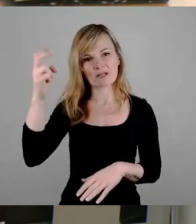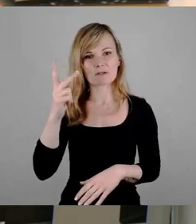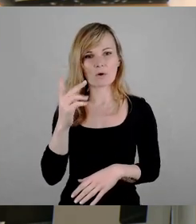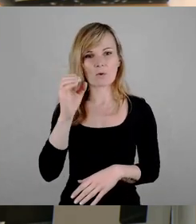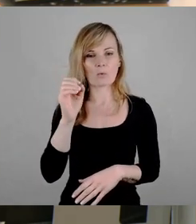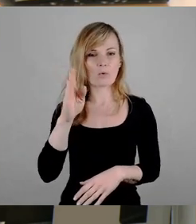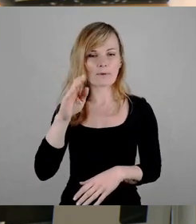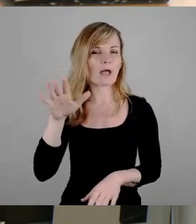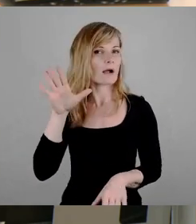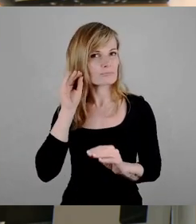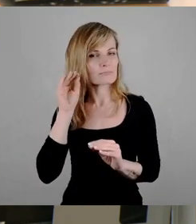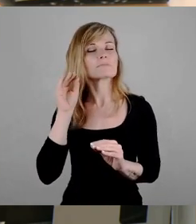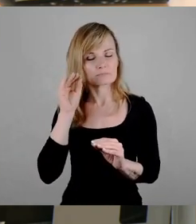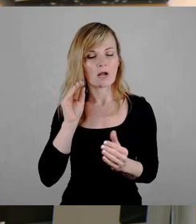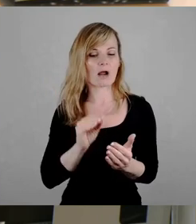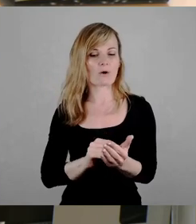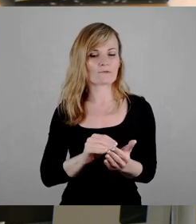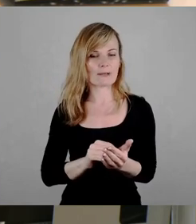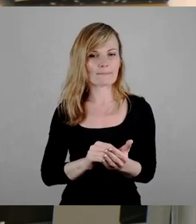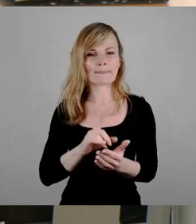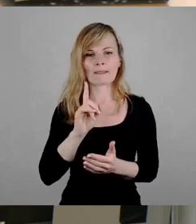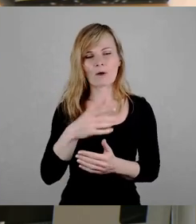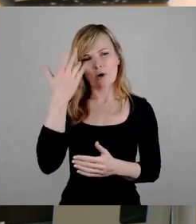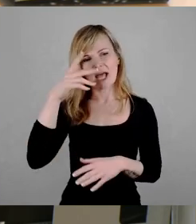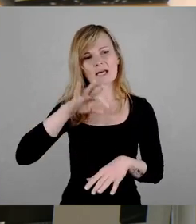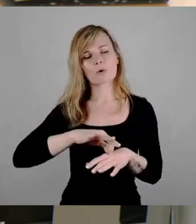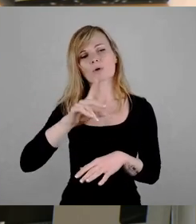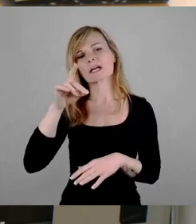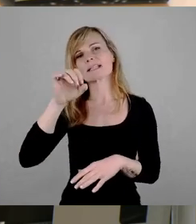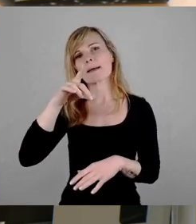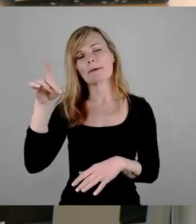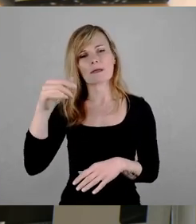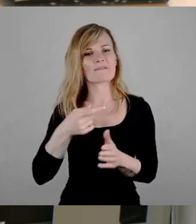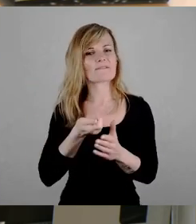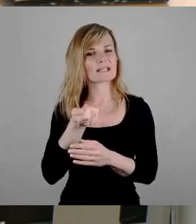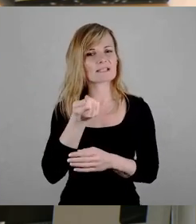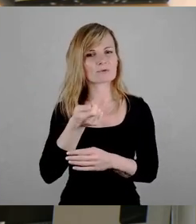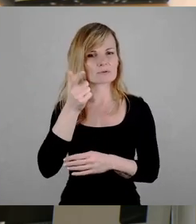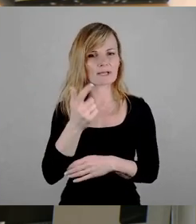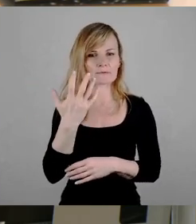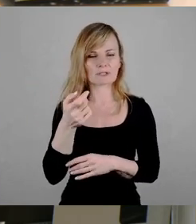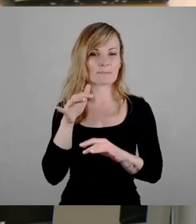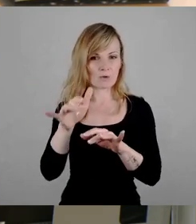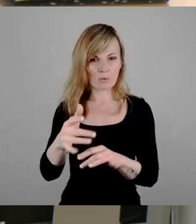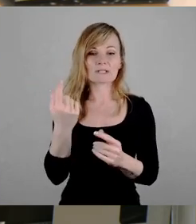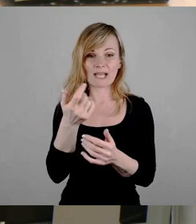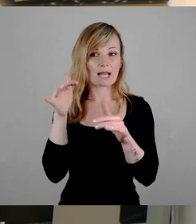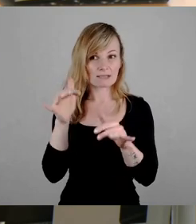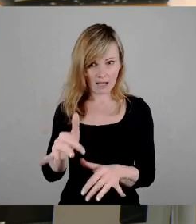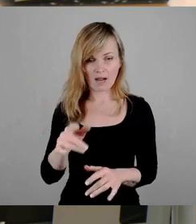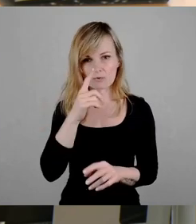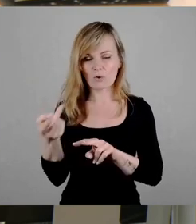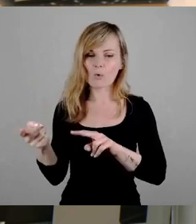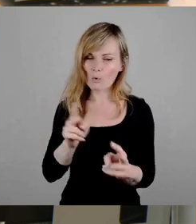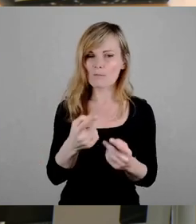Auch die Frage der Finanzierung, Herr Dr. Deppe, der 250 Millionen, das Geld ist da. Es muss nur anders verteilt